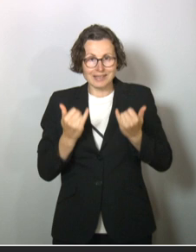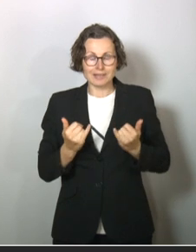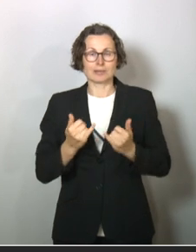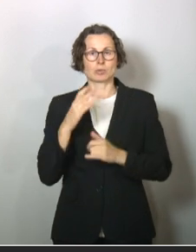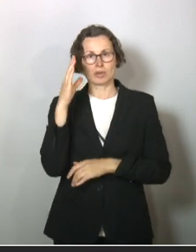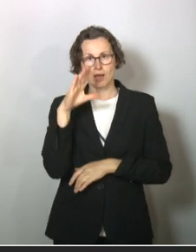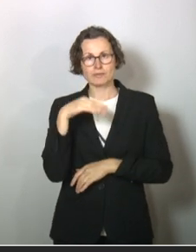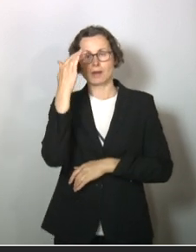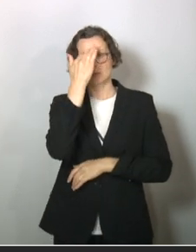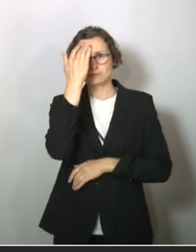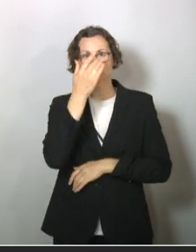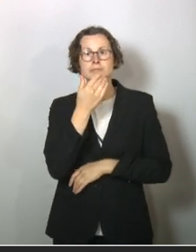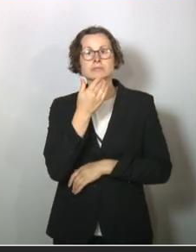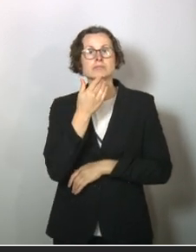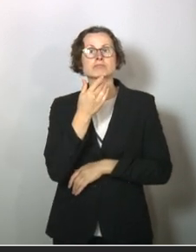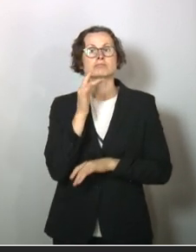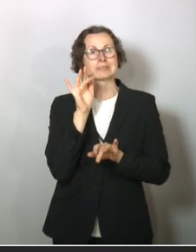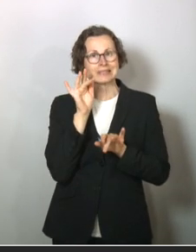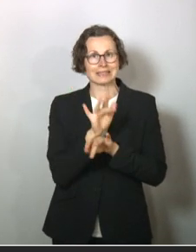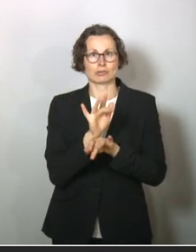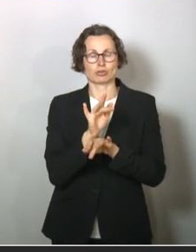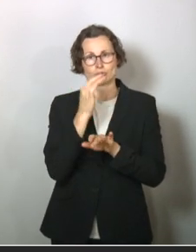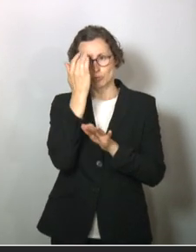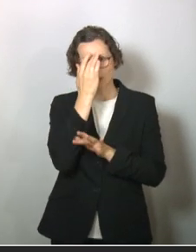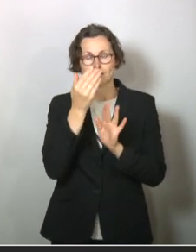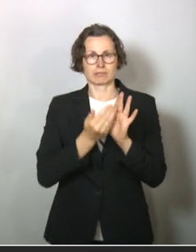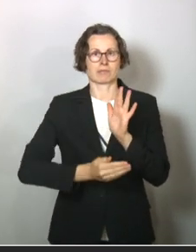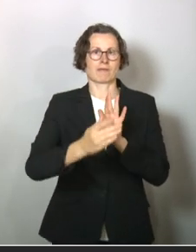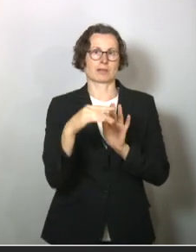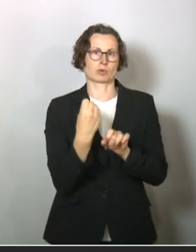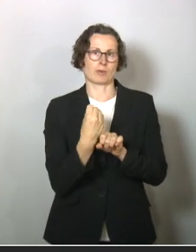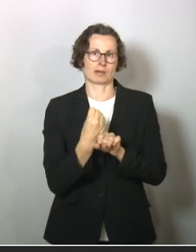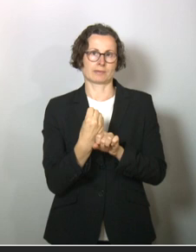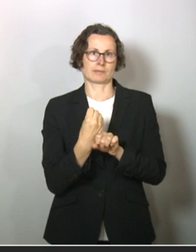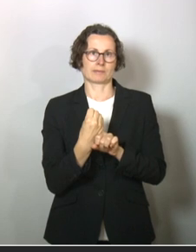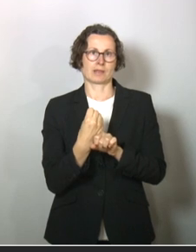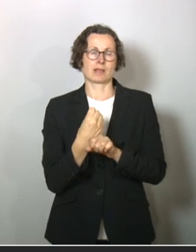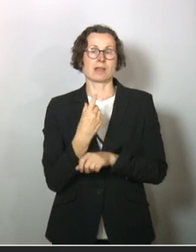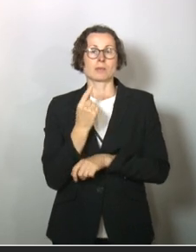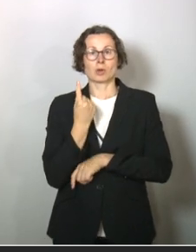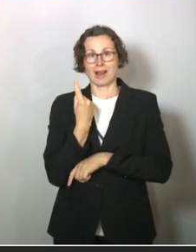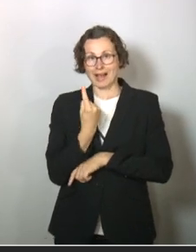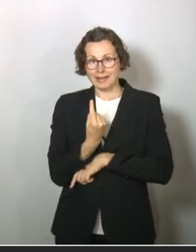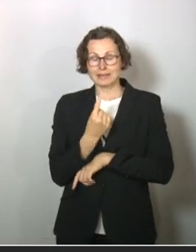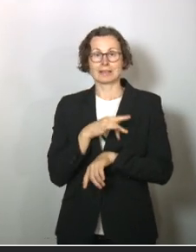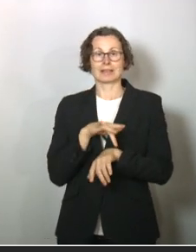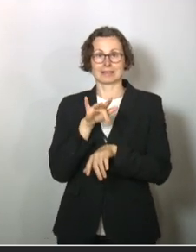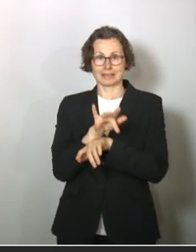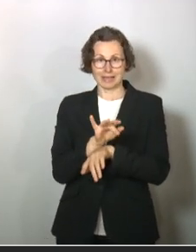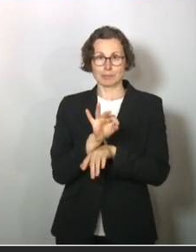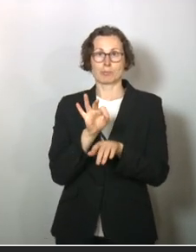sehr kritisch, ohne Beschönigung. Was muss geschehen? Und da muss ein Kritikpunkt, der muss